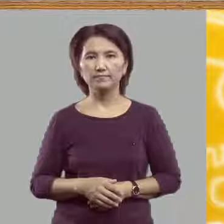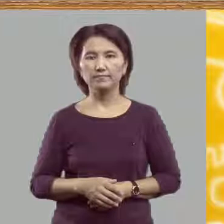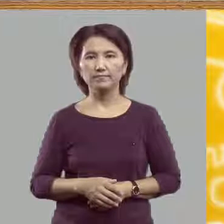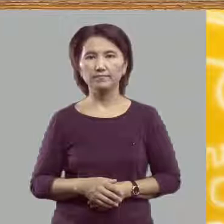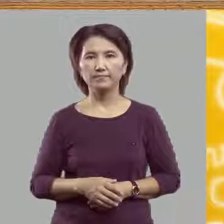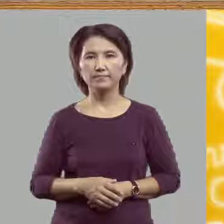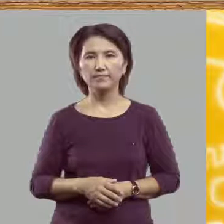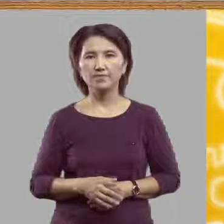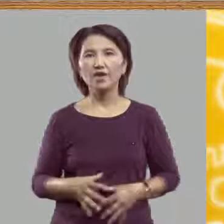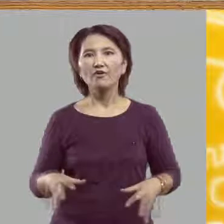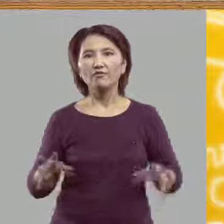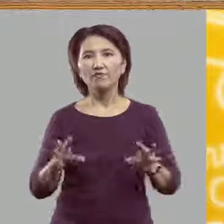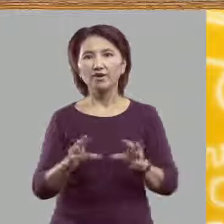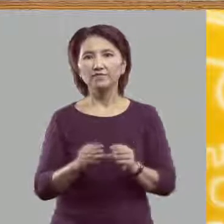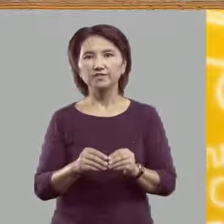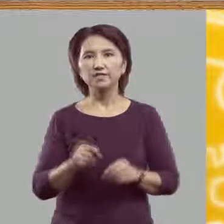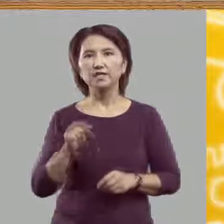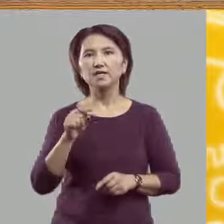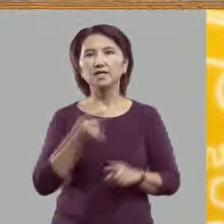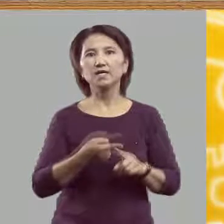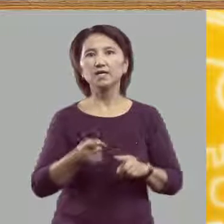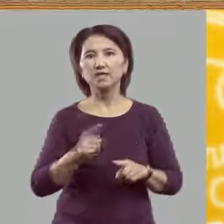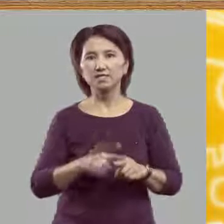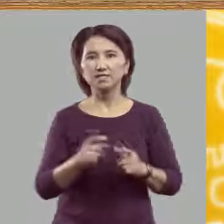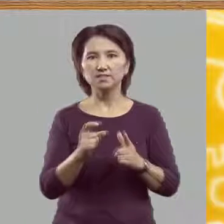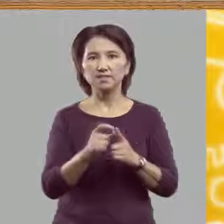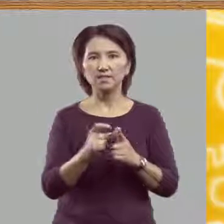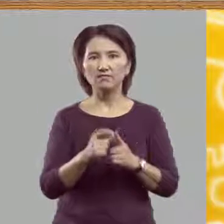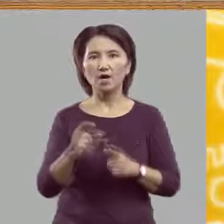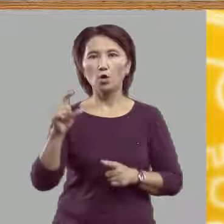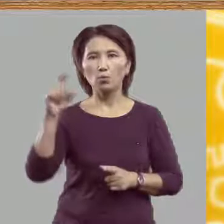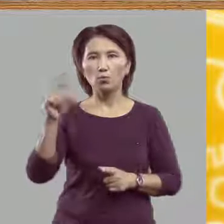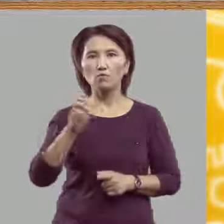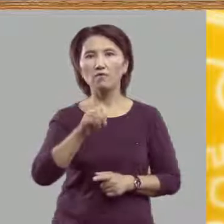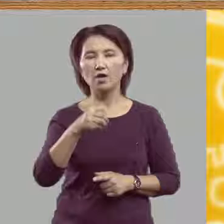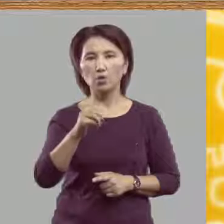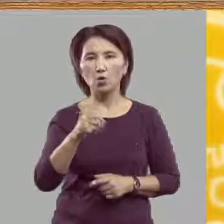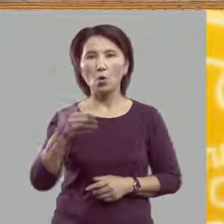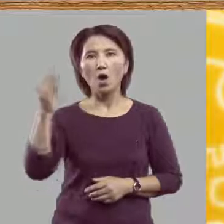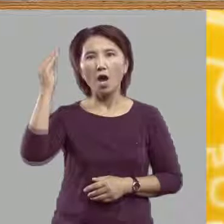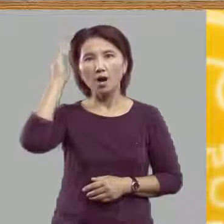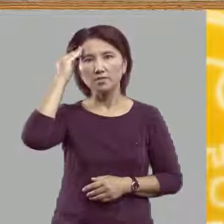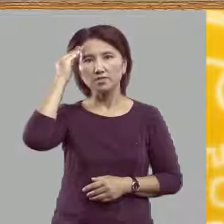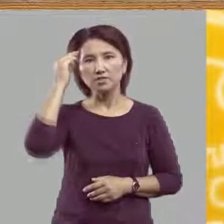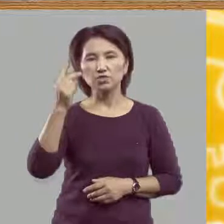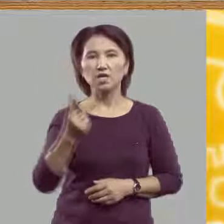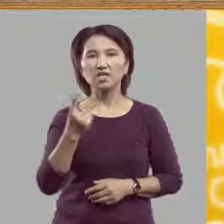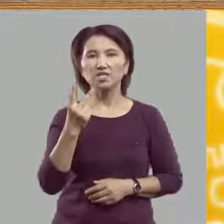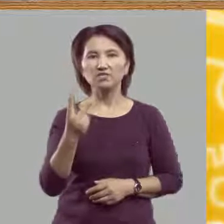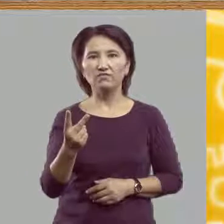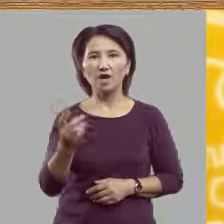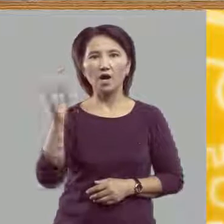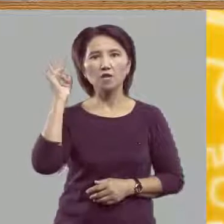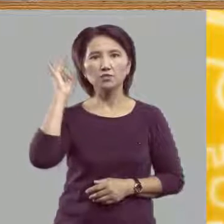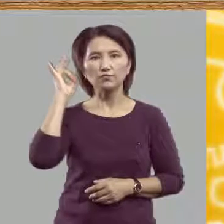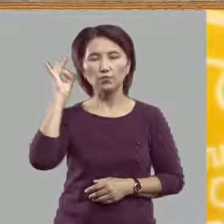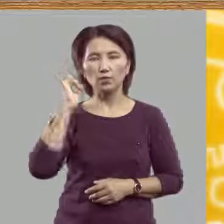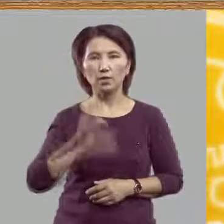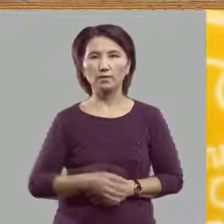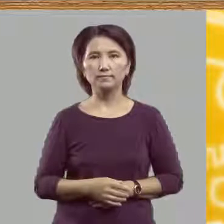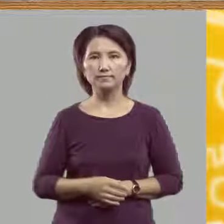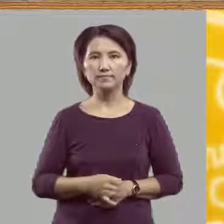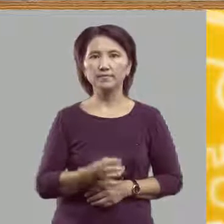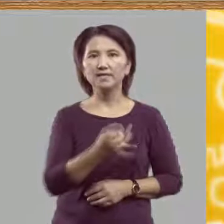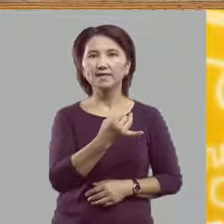Во всех этих словах буква Ё обозначает два звука.